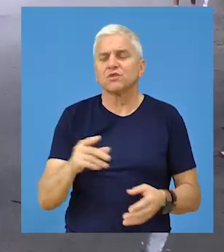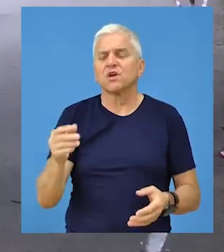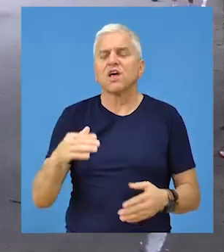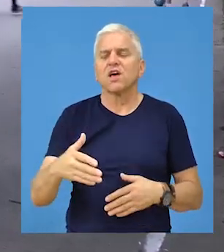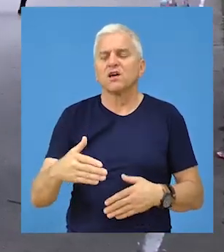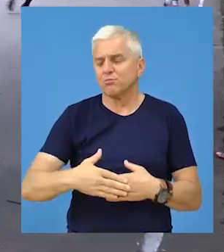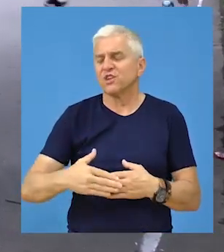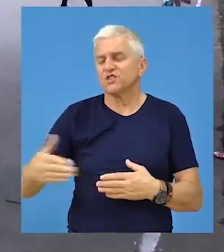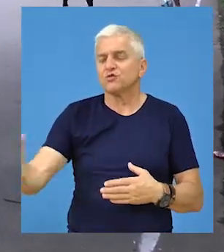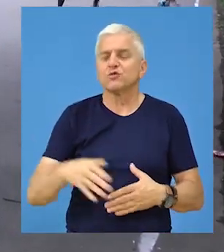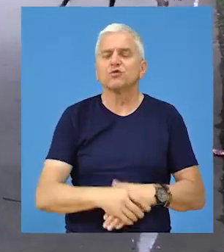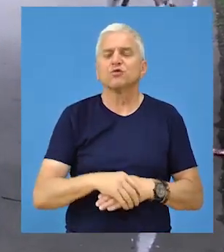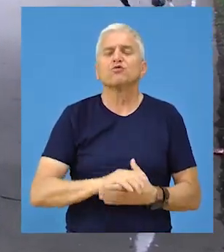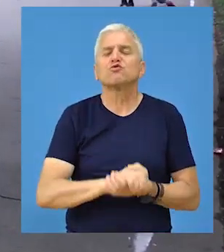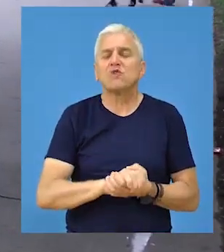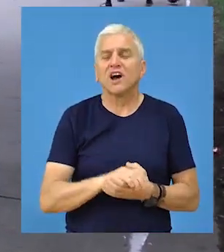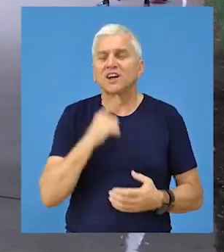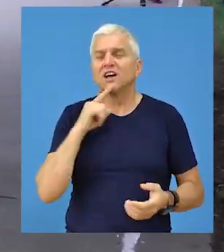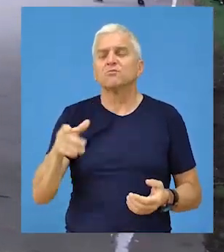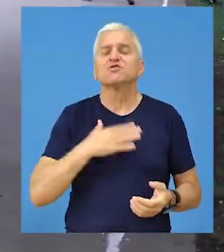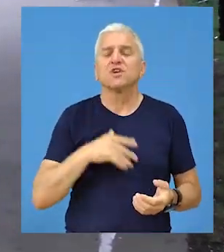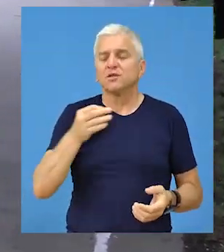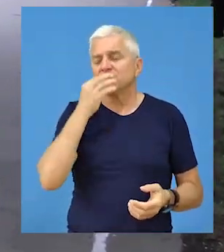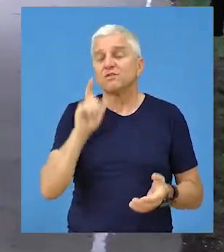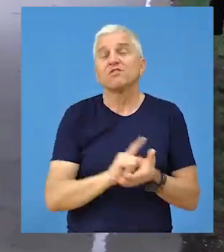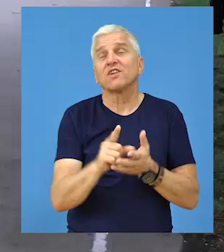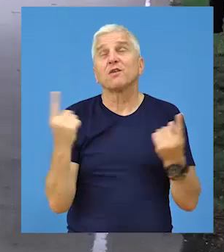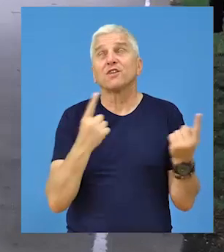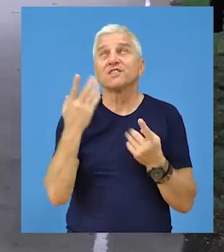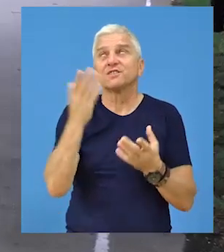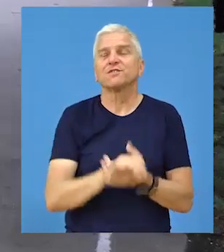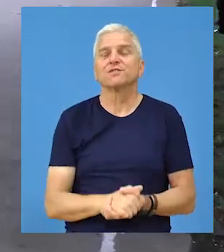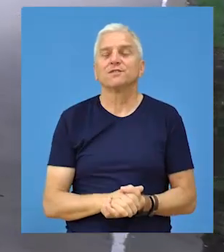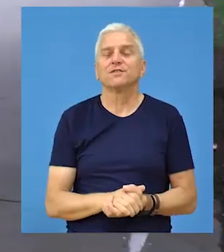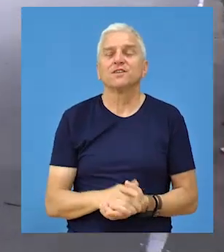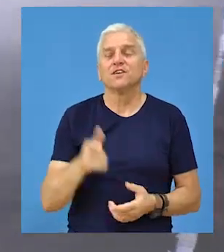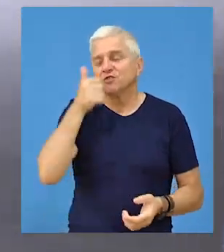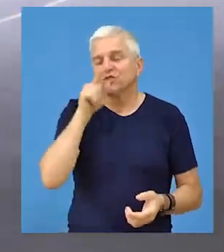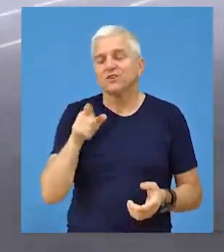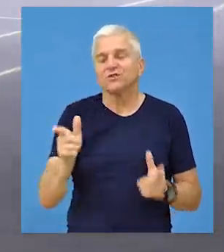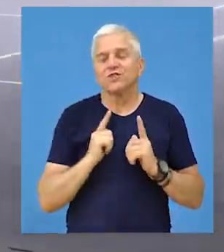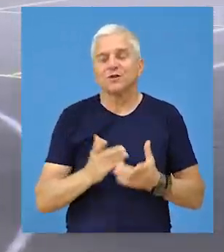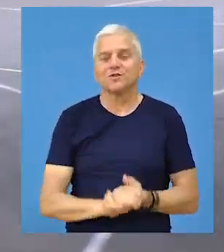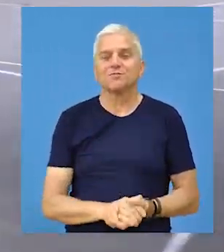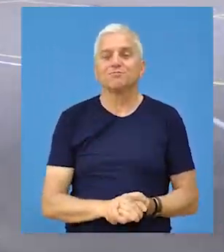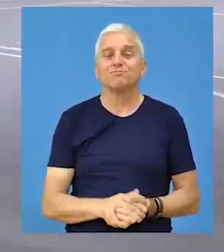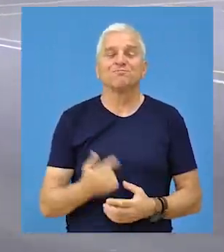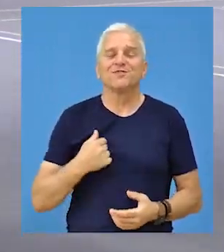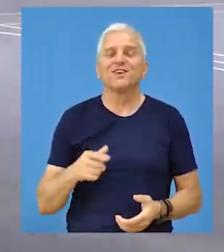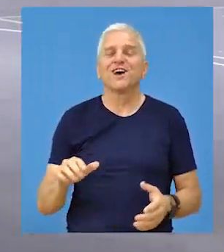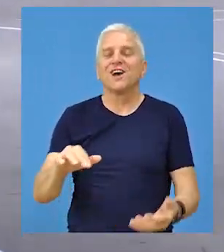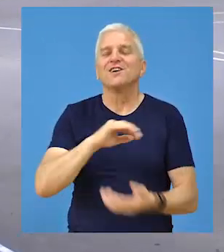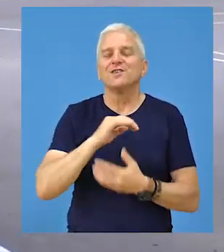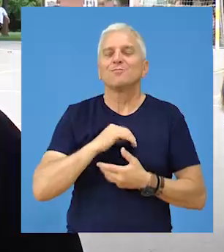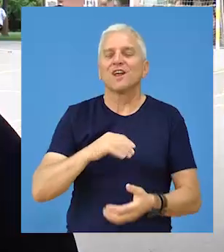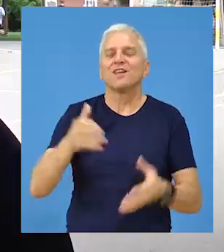tu najbliž drugara, ovo će isprasti sve kako treba, samo da nas vreme posluži i to je to. Neko tvoje očekivanje? Pa ništa, ja branim